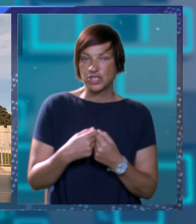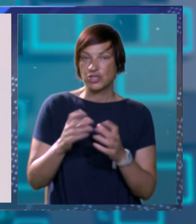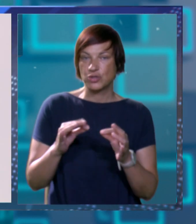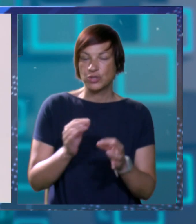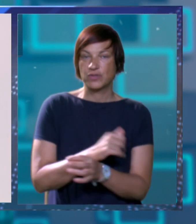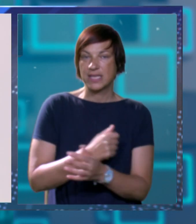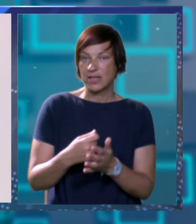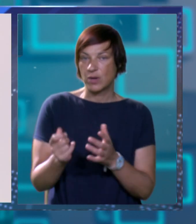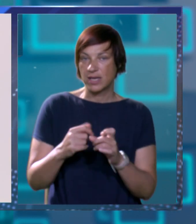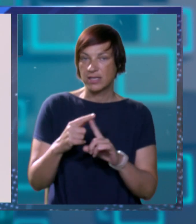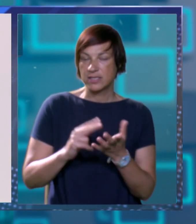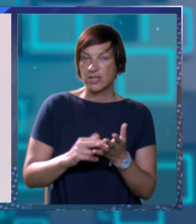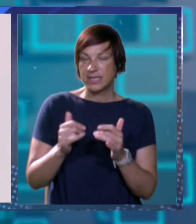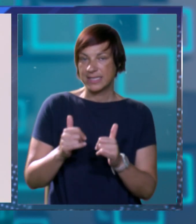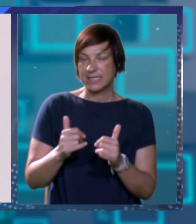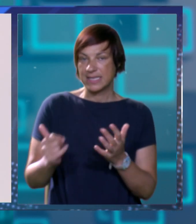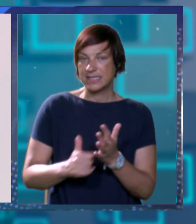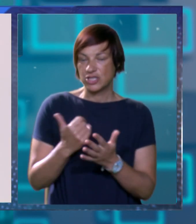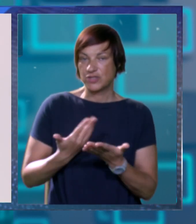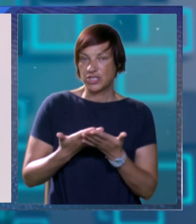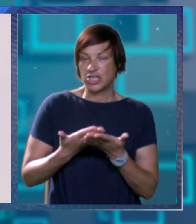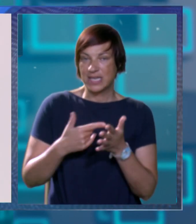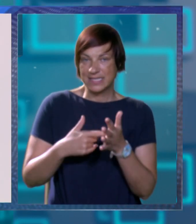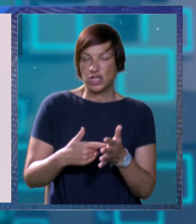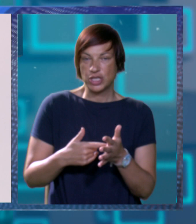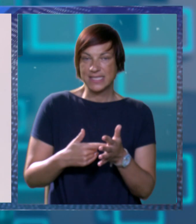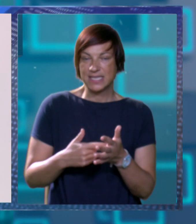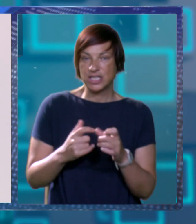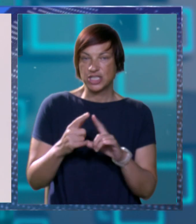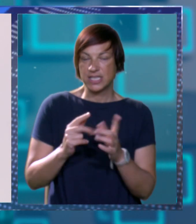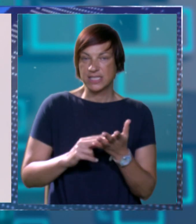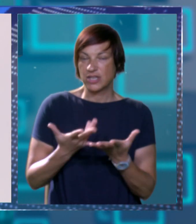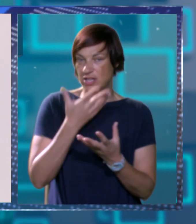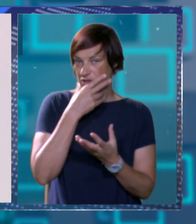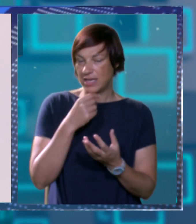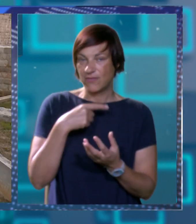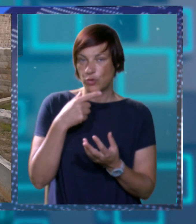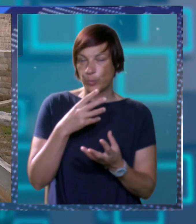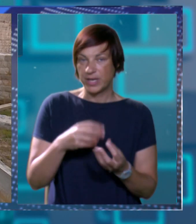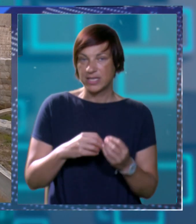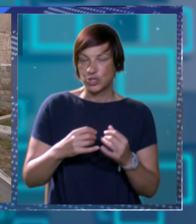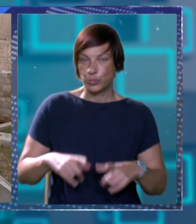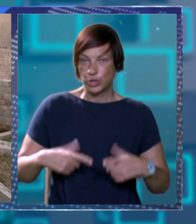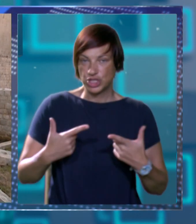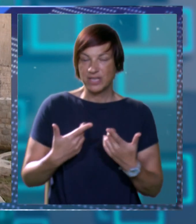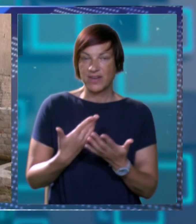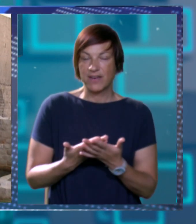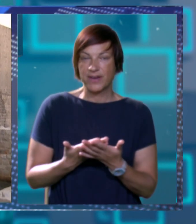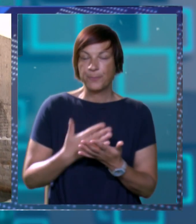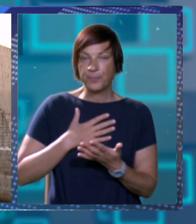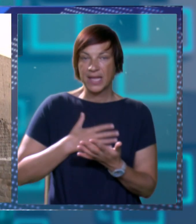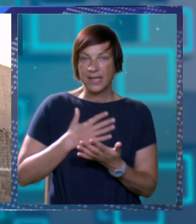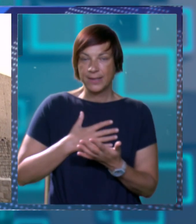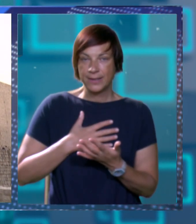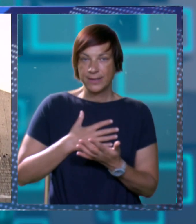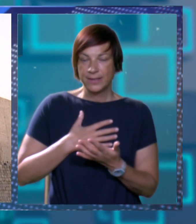desetljećima ulagalo u Ston sad se nekako to još više dolazi do izražaja jer Ston je jednu jako divnu priču trenutno proživljava nadam